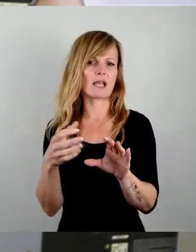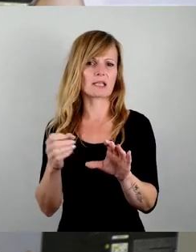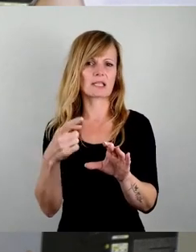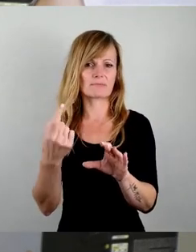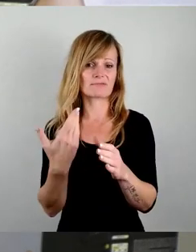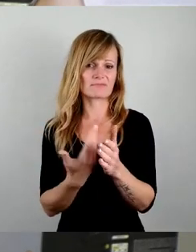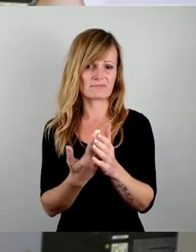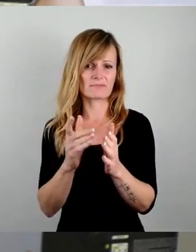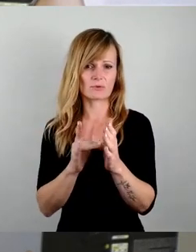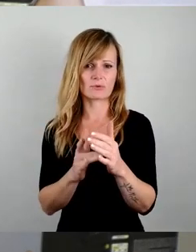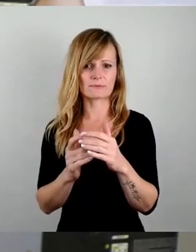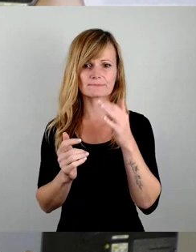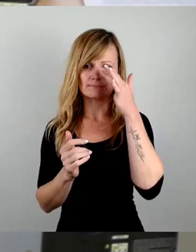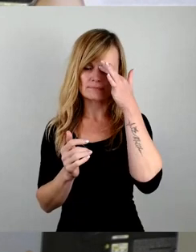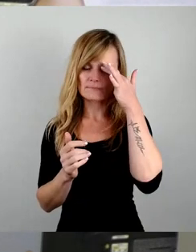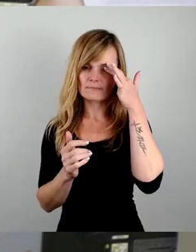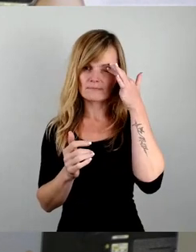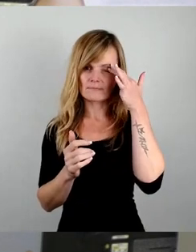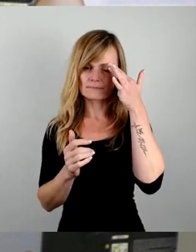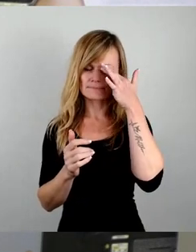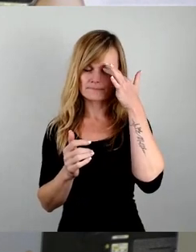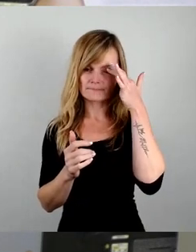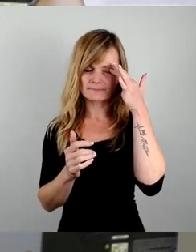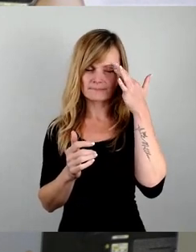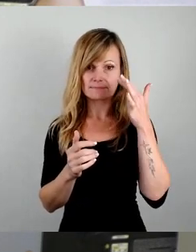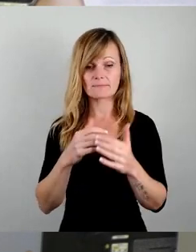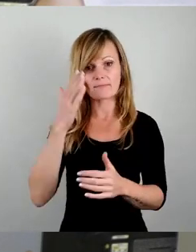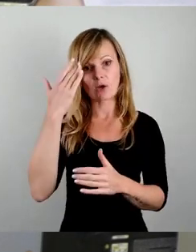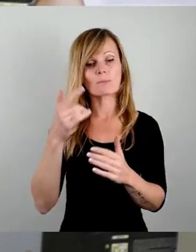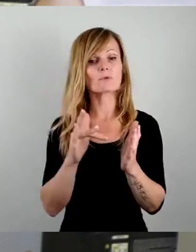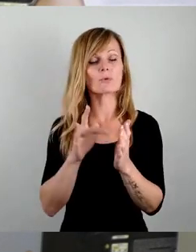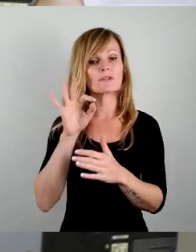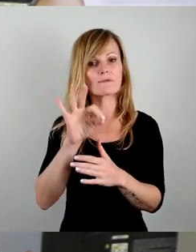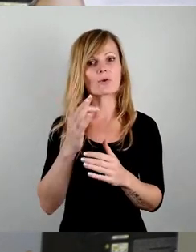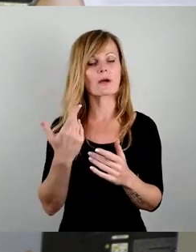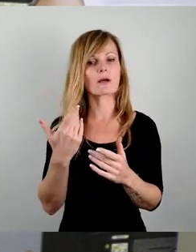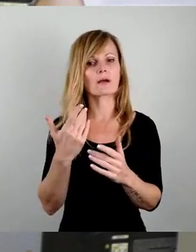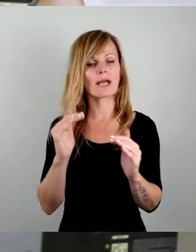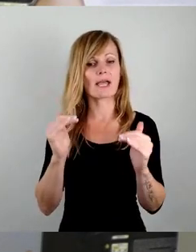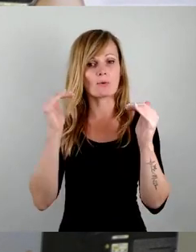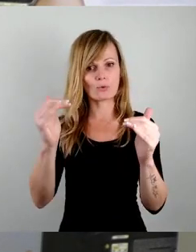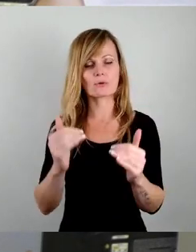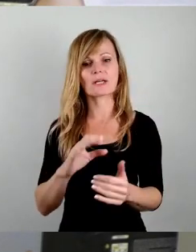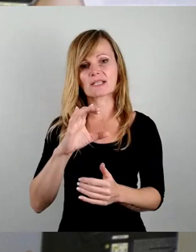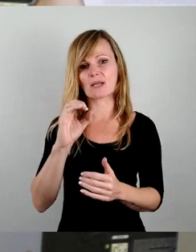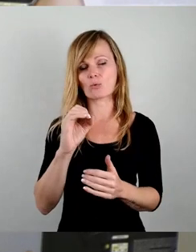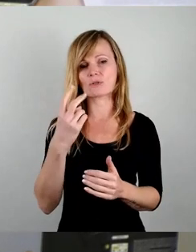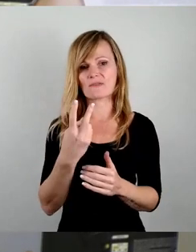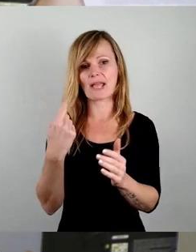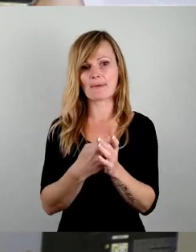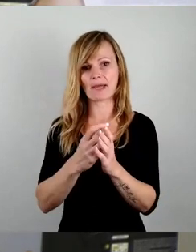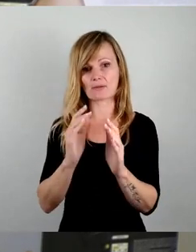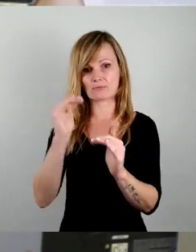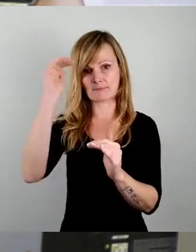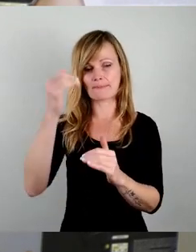Der Hauptgrund aber für die Erhöhung der Abfallgebühren ist die steigende CO2-Bepreisung, nämlich auf 40 Euro pro Tonne